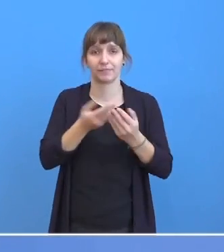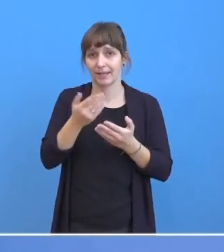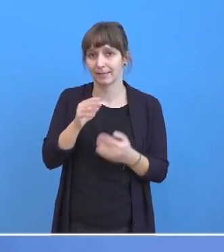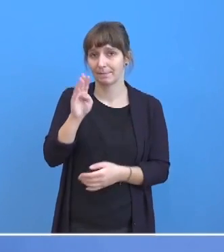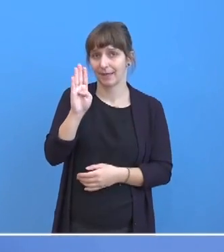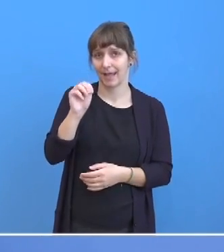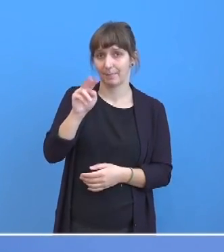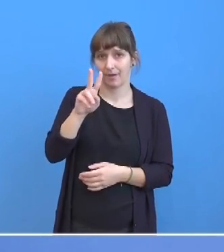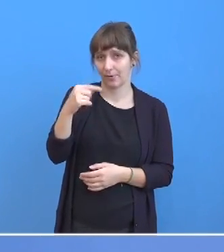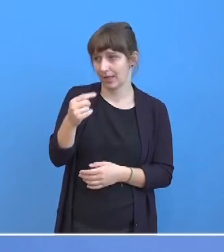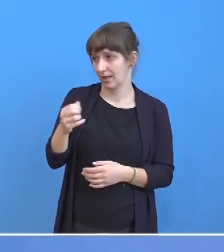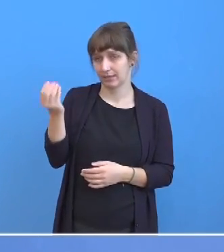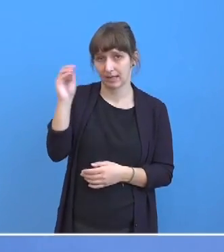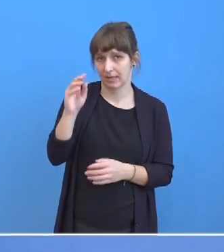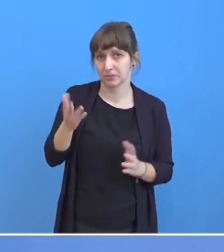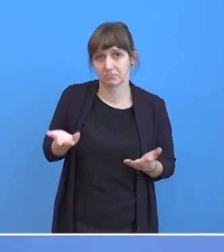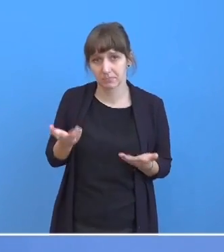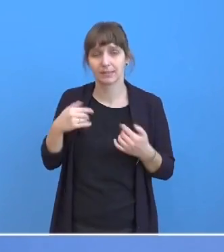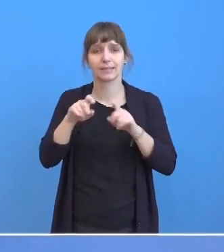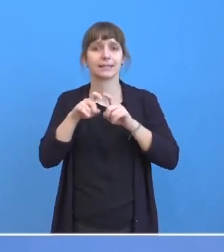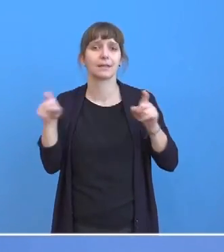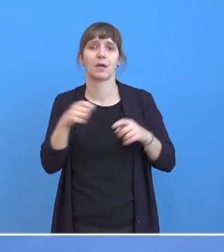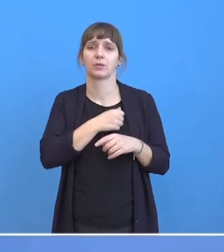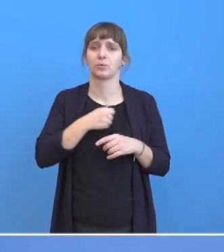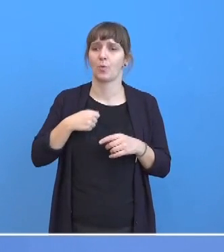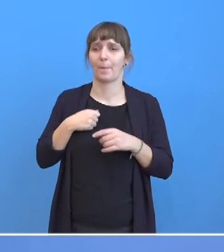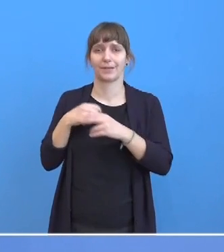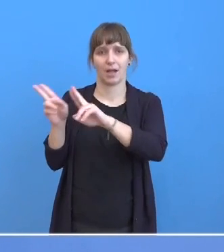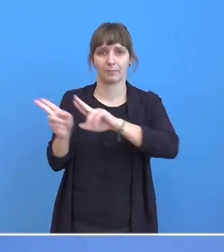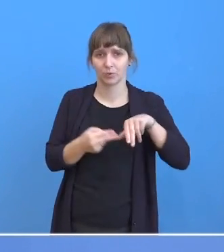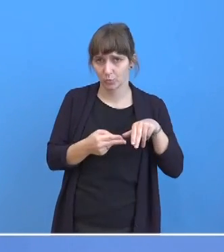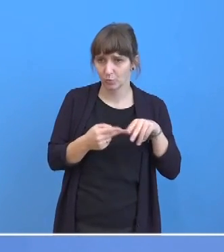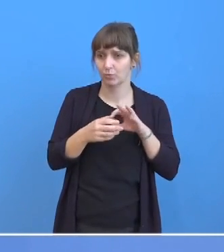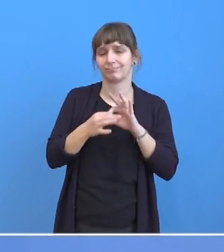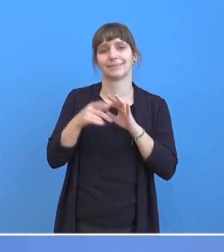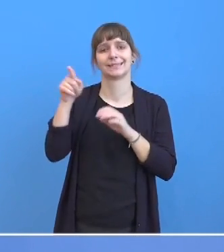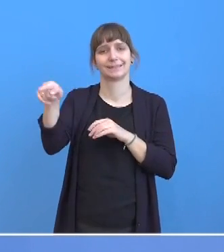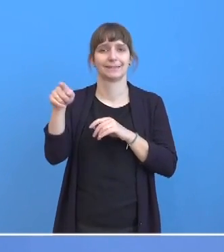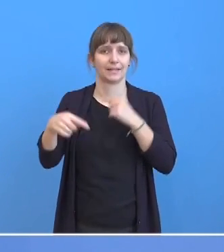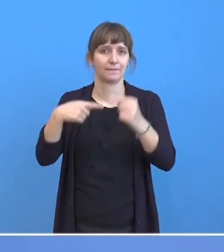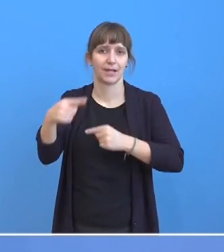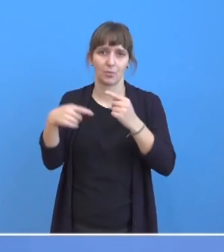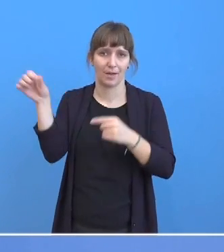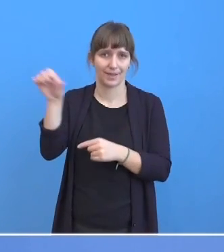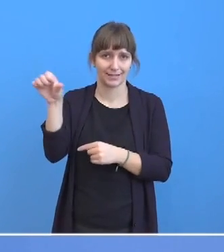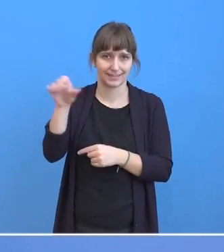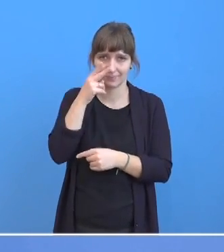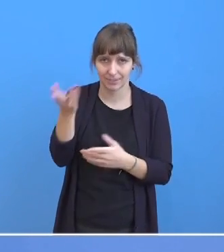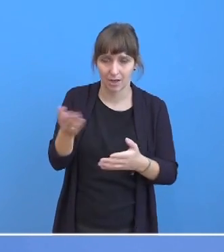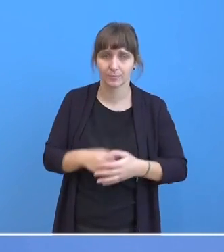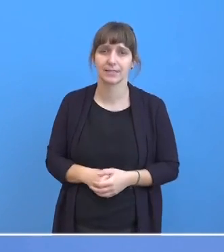ergänzen zur Frage des Truppenabzugs und zu der Entwicklung dort. Insofern ist das